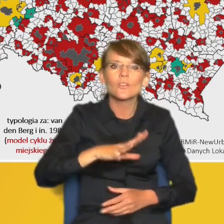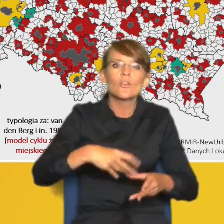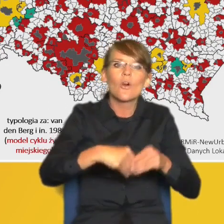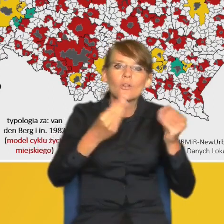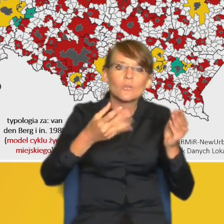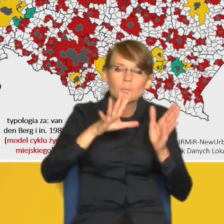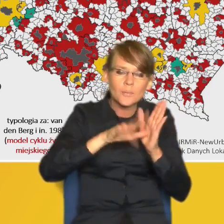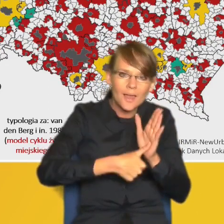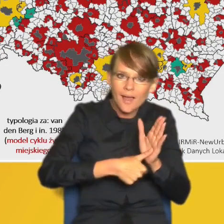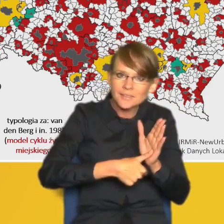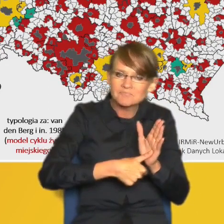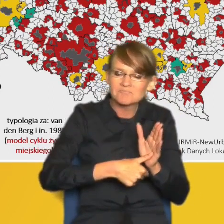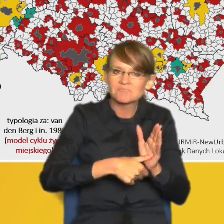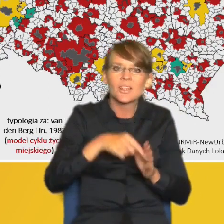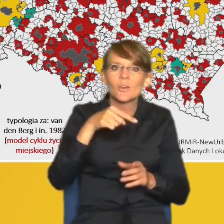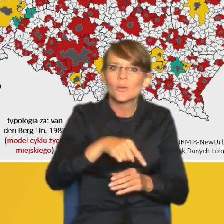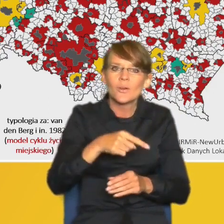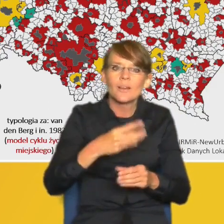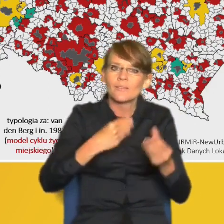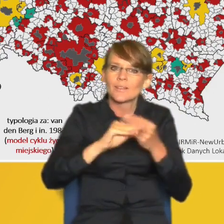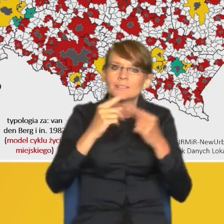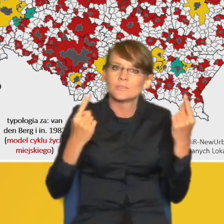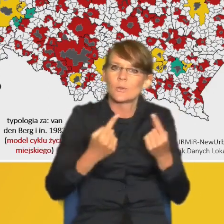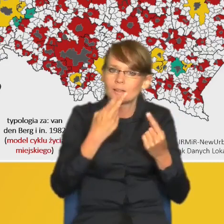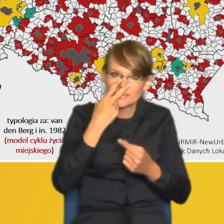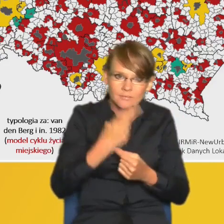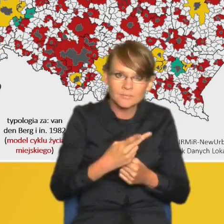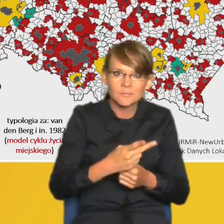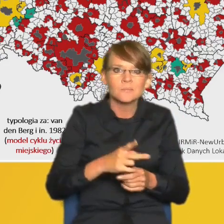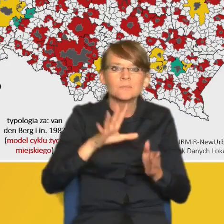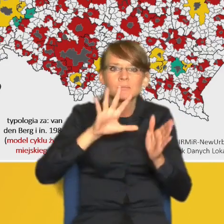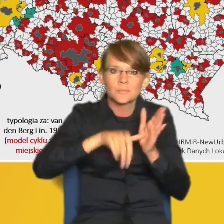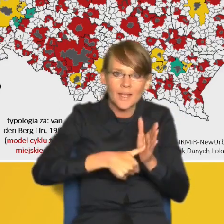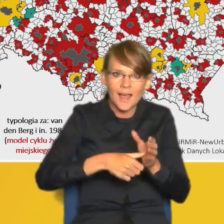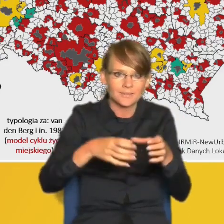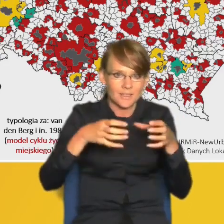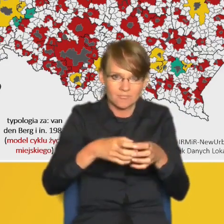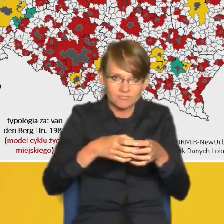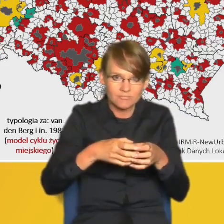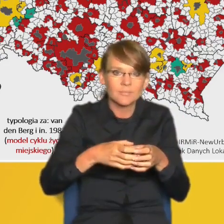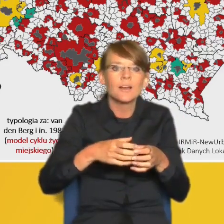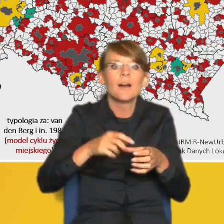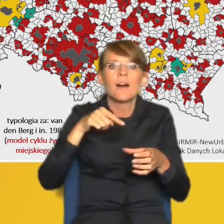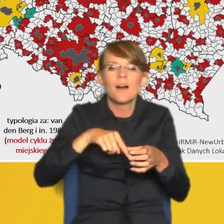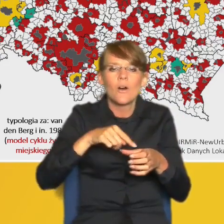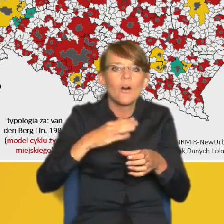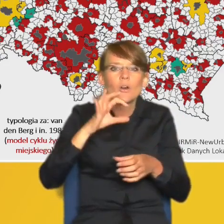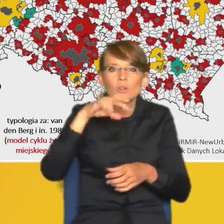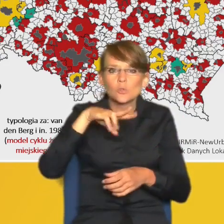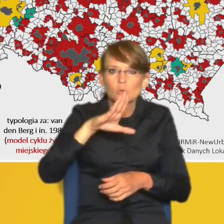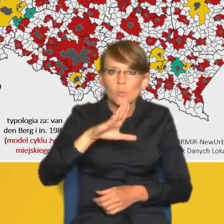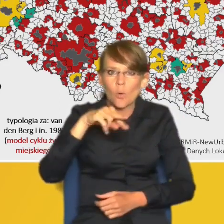jest modelem suburbanizacji, suburbanizacji, a nawet dezurbanizacji. Suburbanizacji, czyli